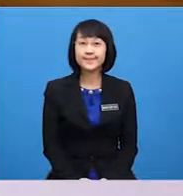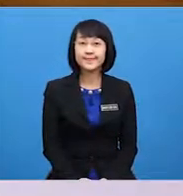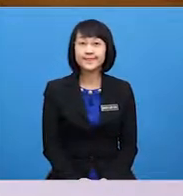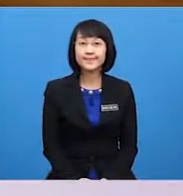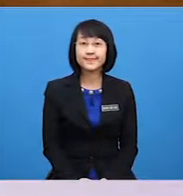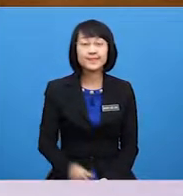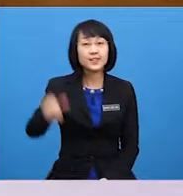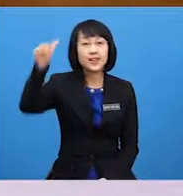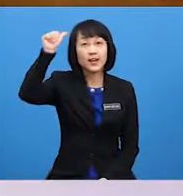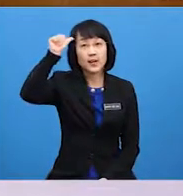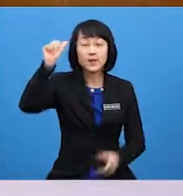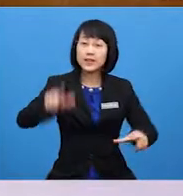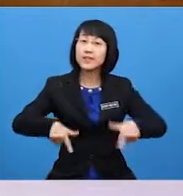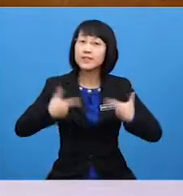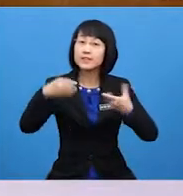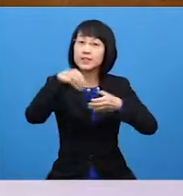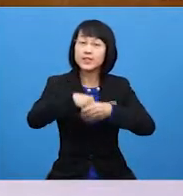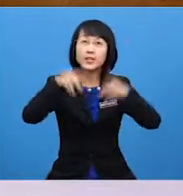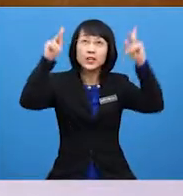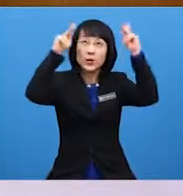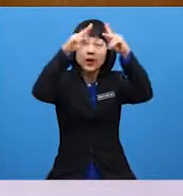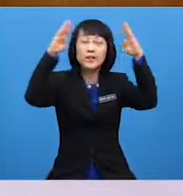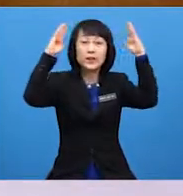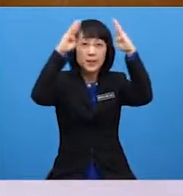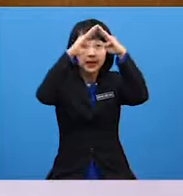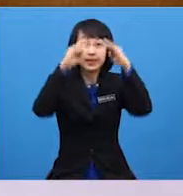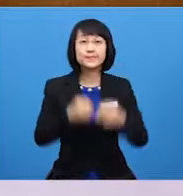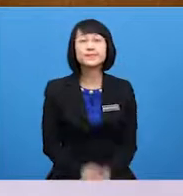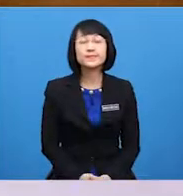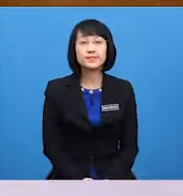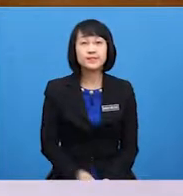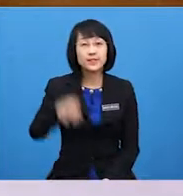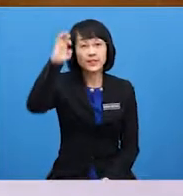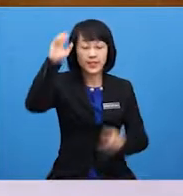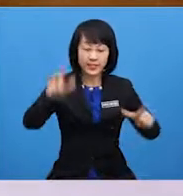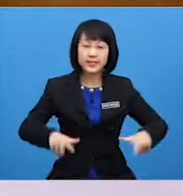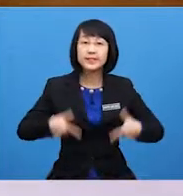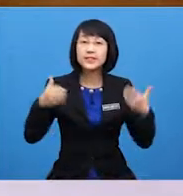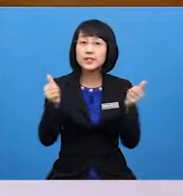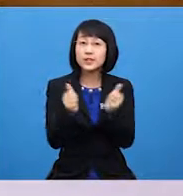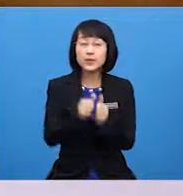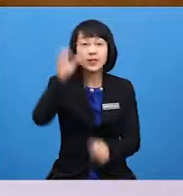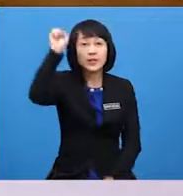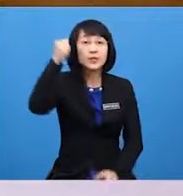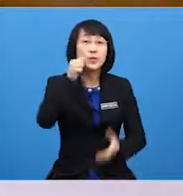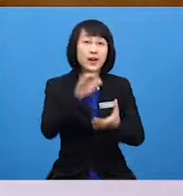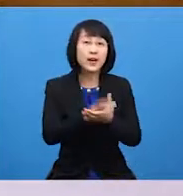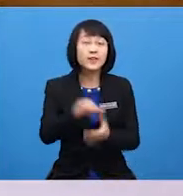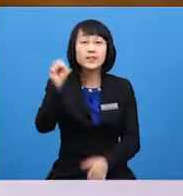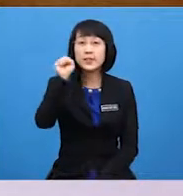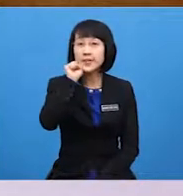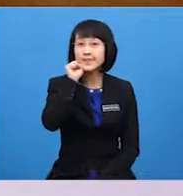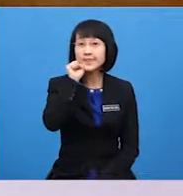Ahmad Ahmad lives in Kuantan, Pahang He lives with his wife, Salma